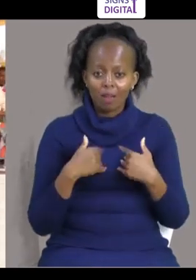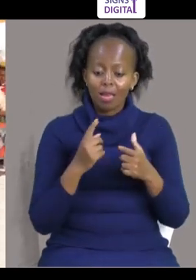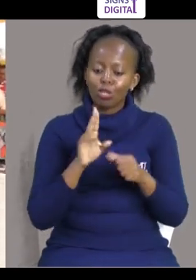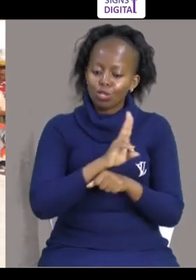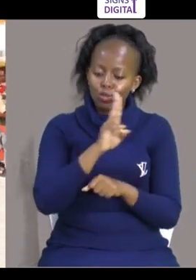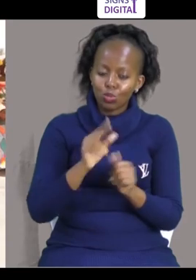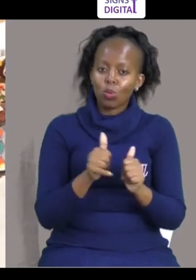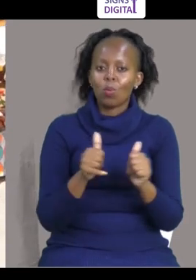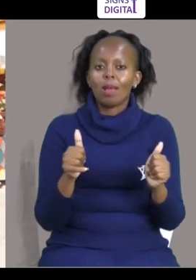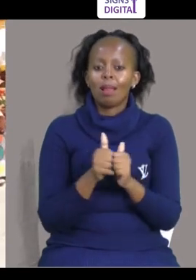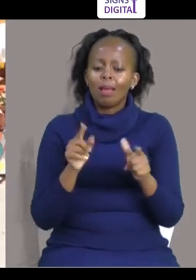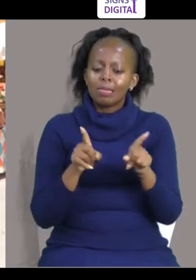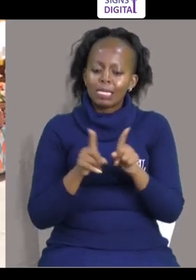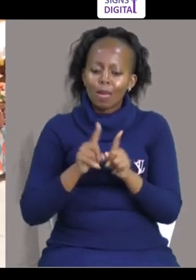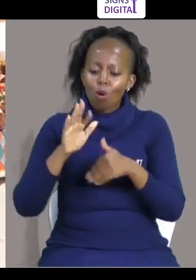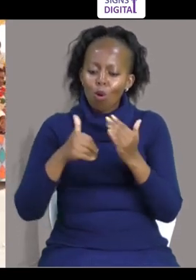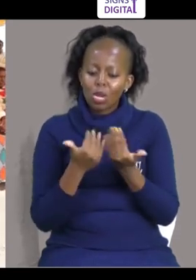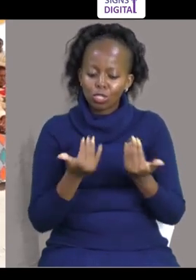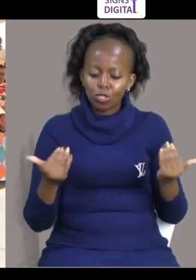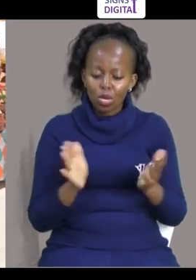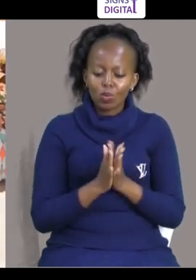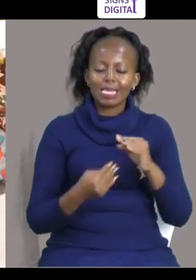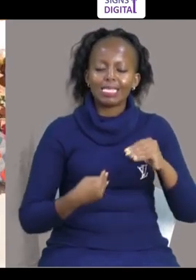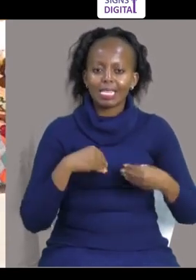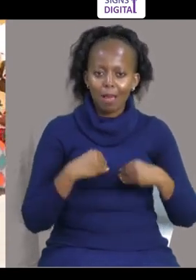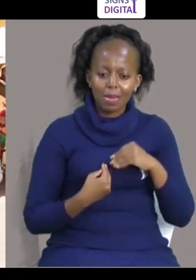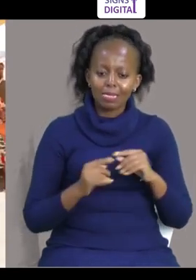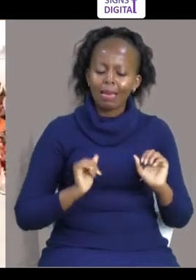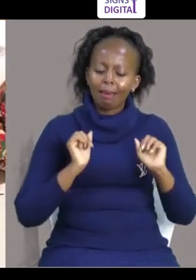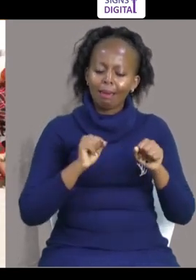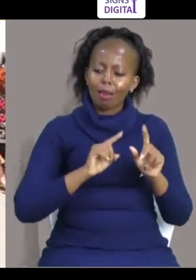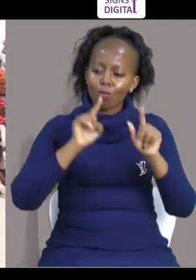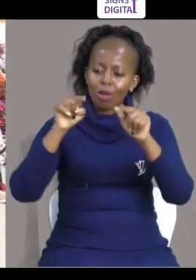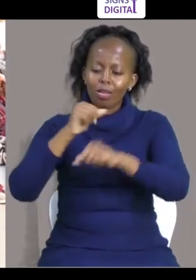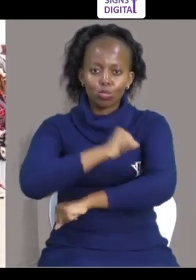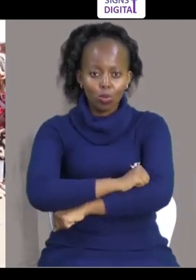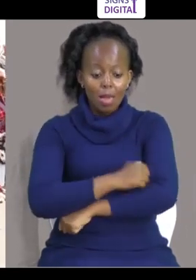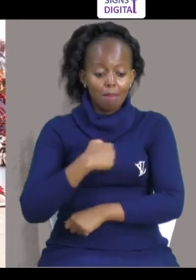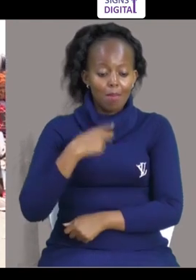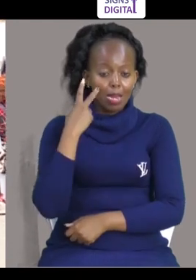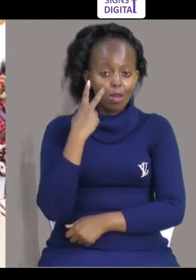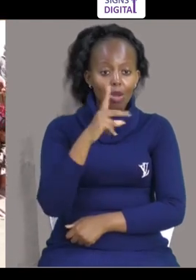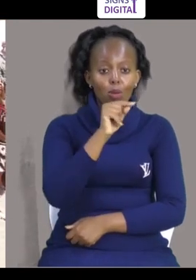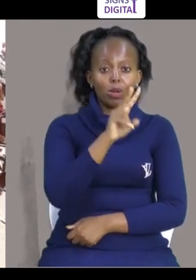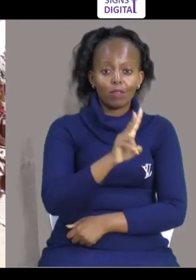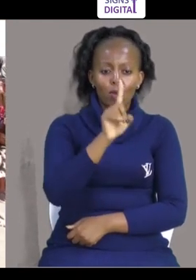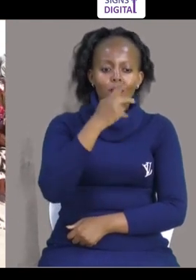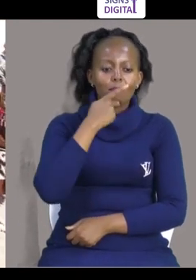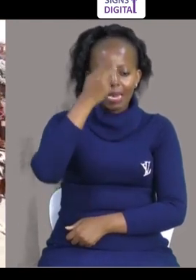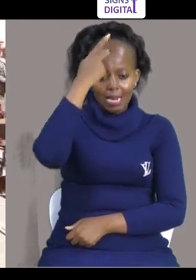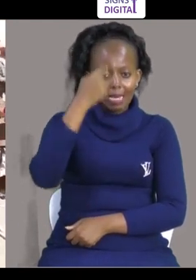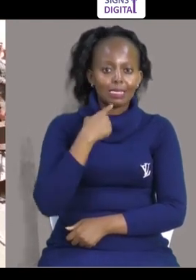Hile uwezo hiko Itumike Na wache watoto walio na uremabu Waende shure